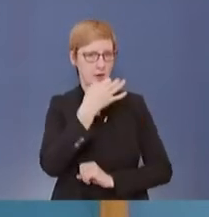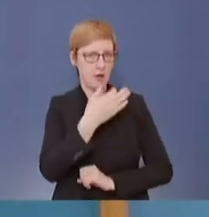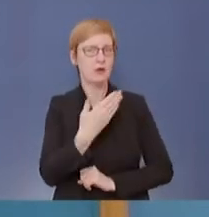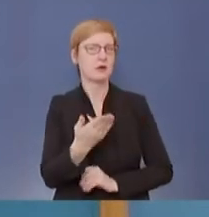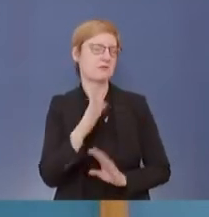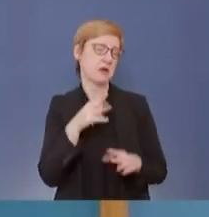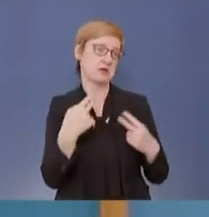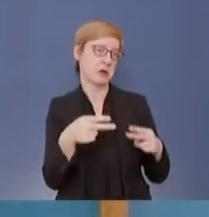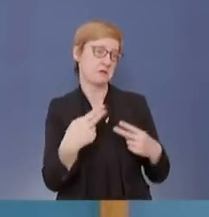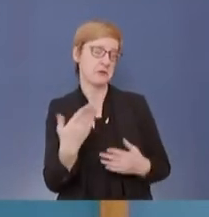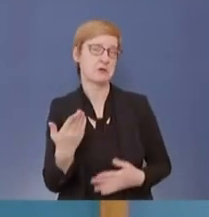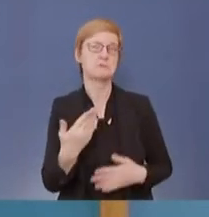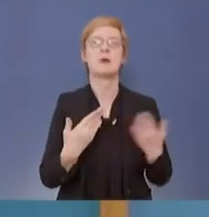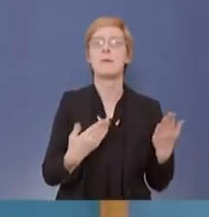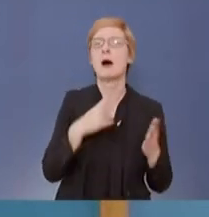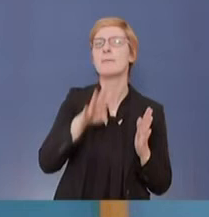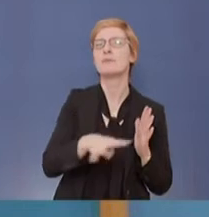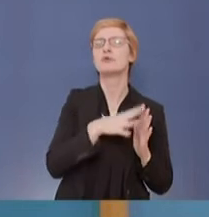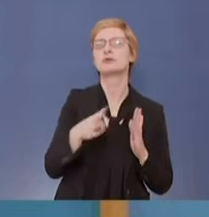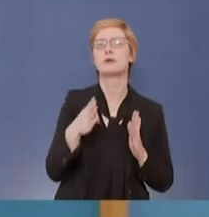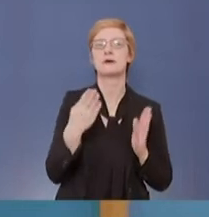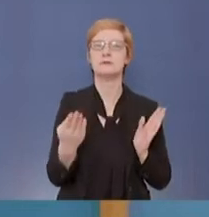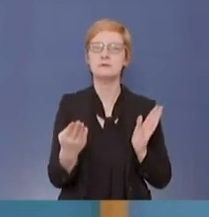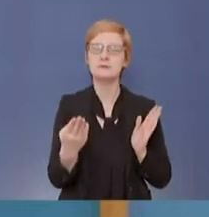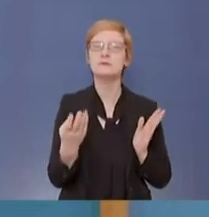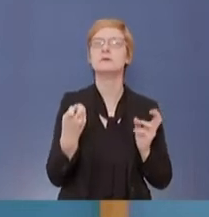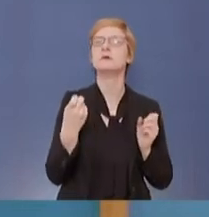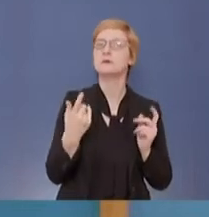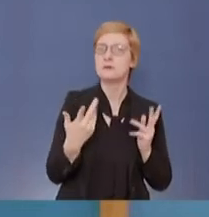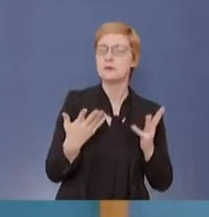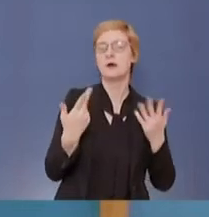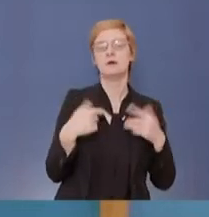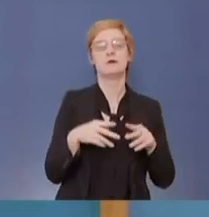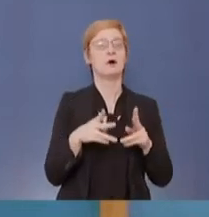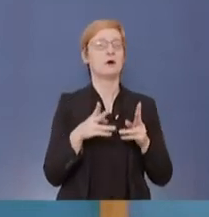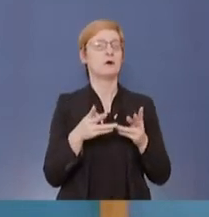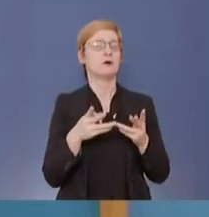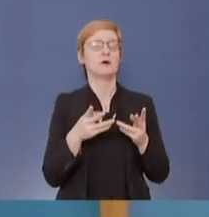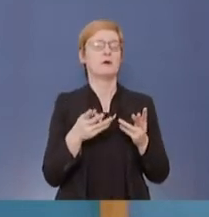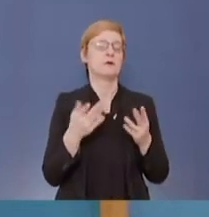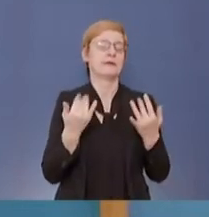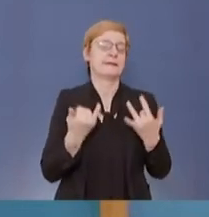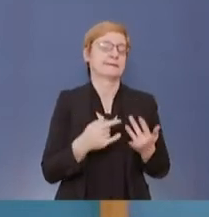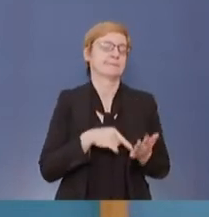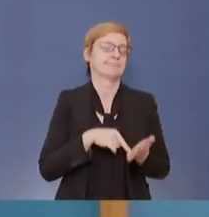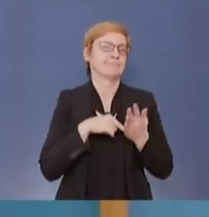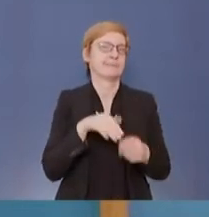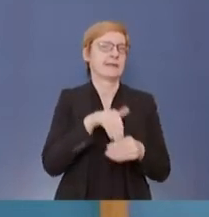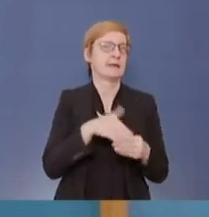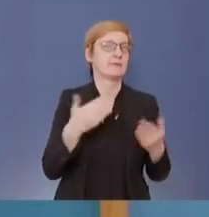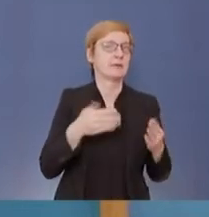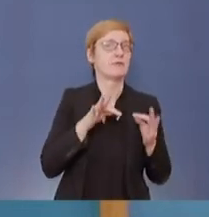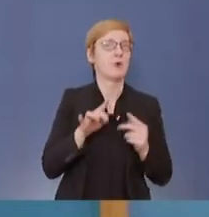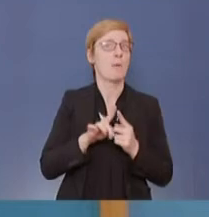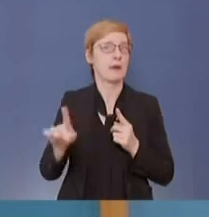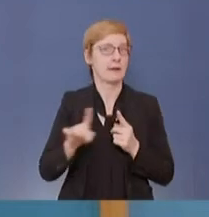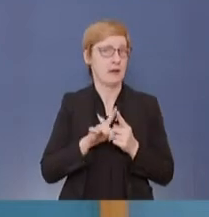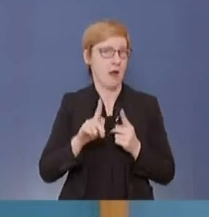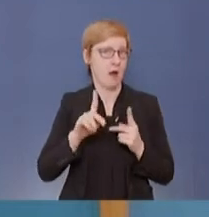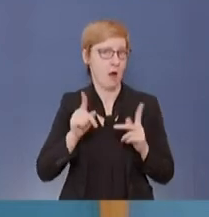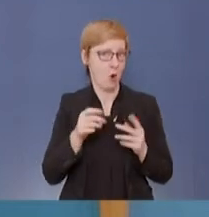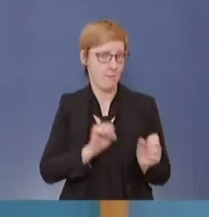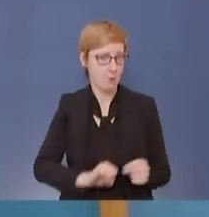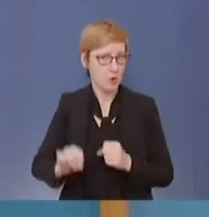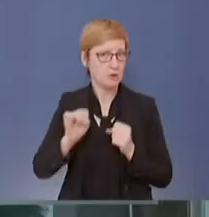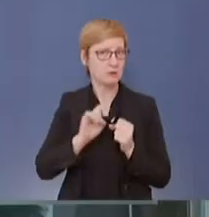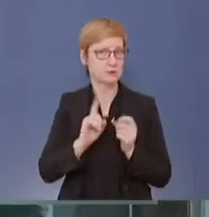beantworten kann. Wird diese Musterverordnung, ohne dass man das grundsätzlich schon sagt, was da drin steht, auch vorsichtig für Pendler gelten? Herr Mayer im